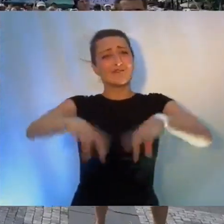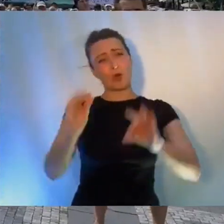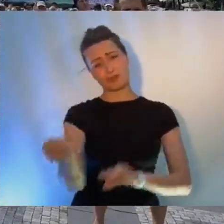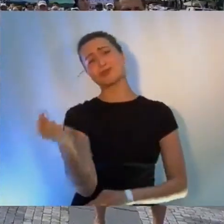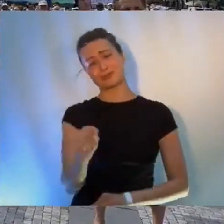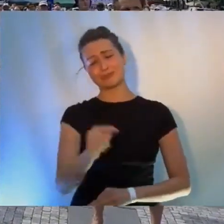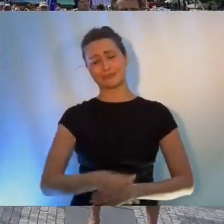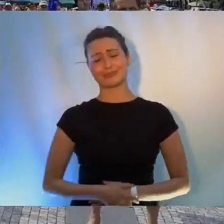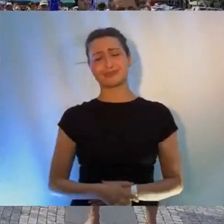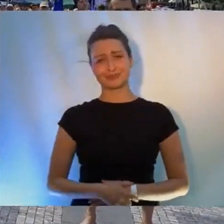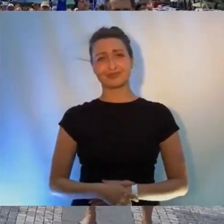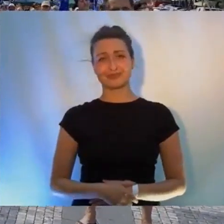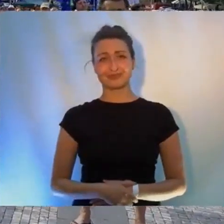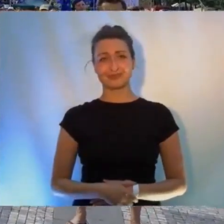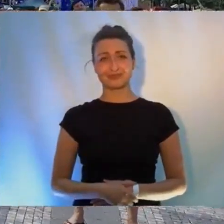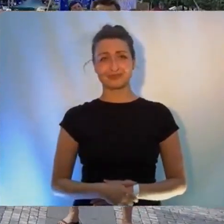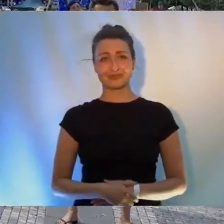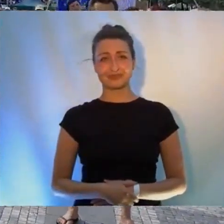Aplauz